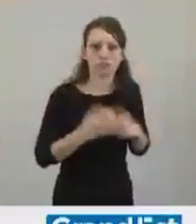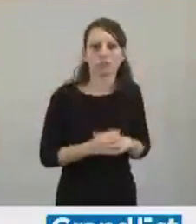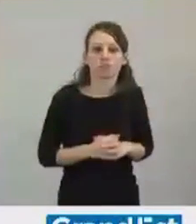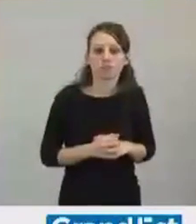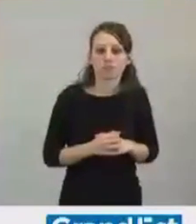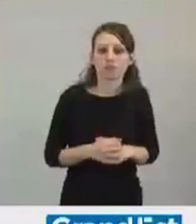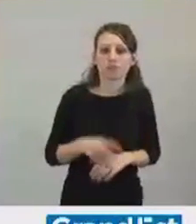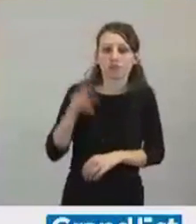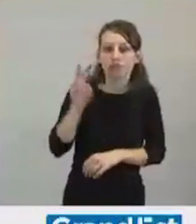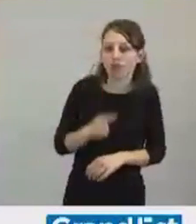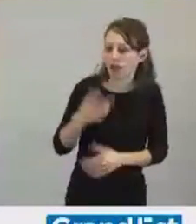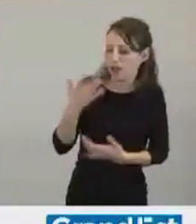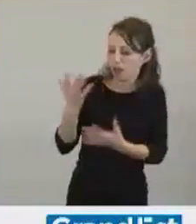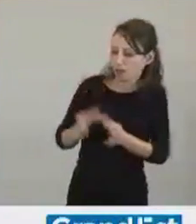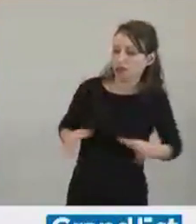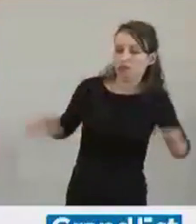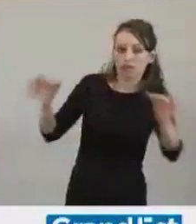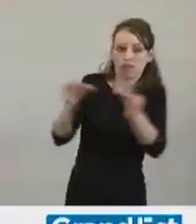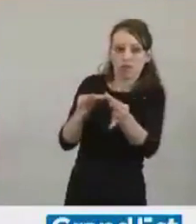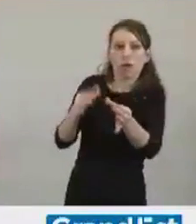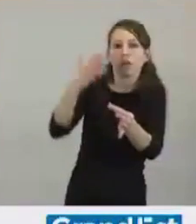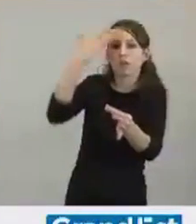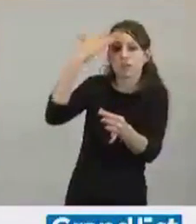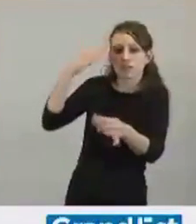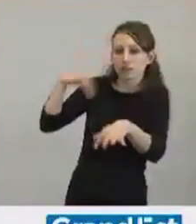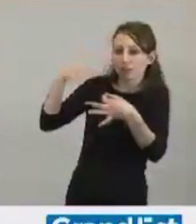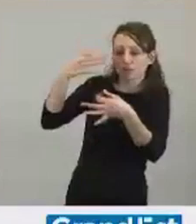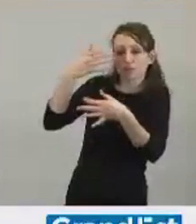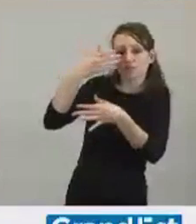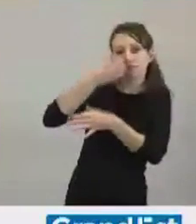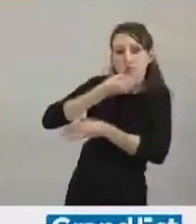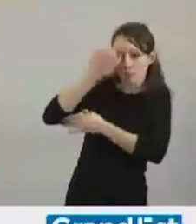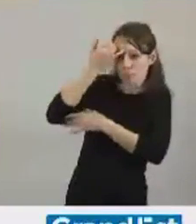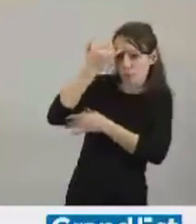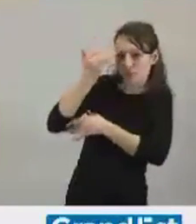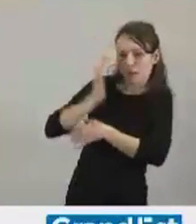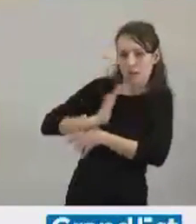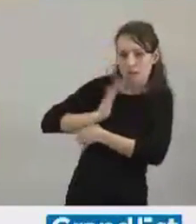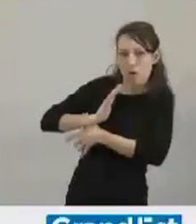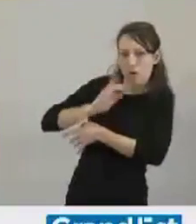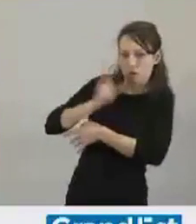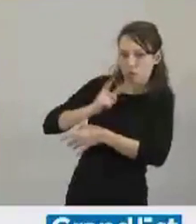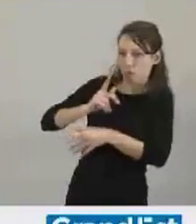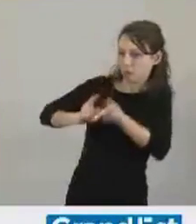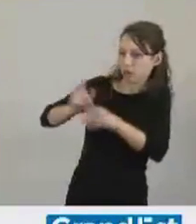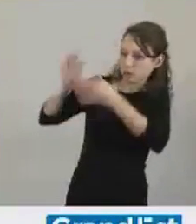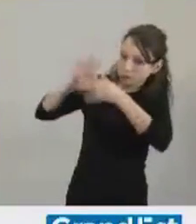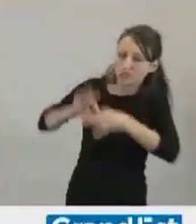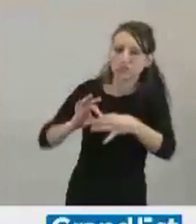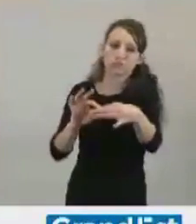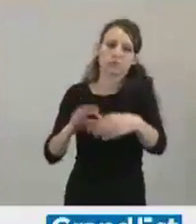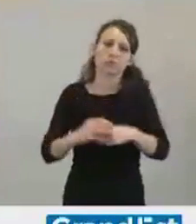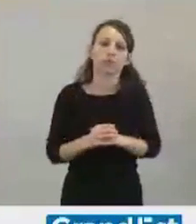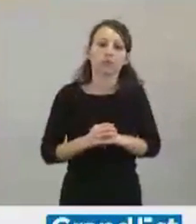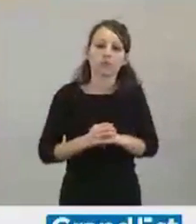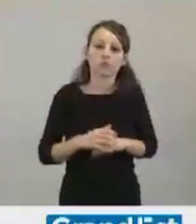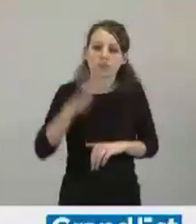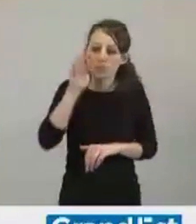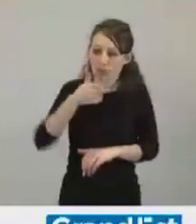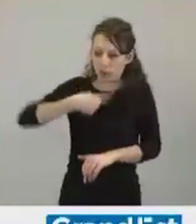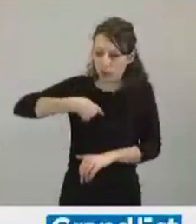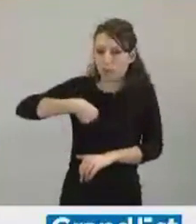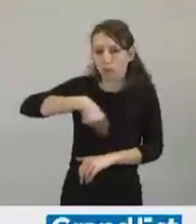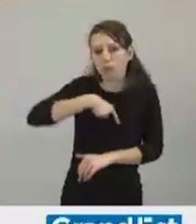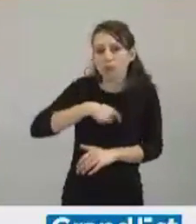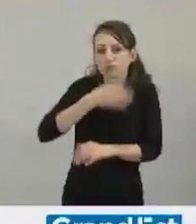territoires qu'une bonne idée n'aurait pas été trouvée précédemment et ailleurs. Donc moi je vous invite effectivement à continuer à